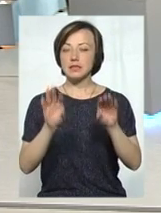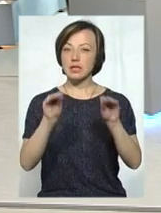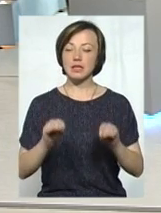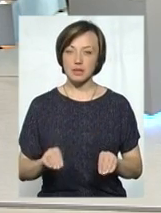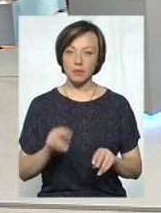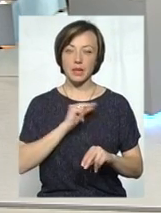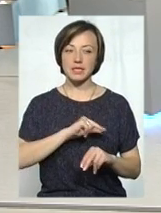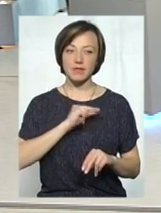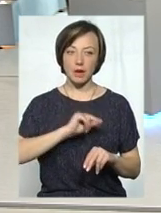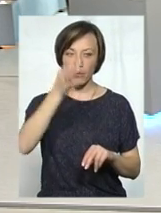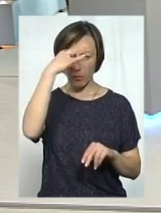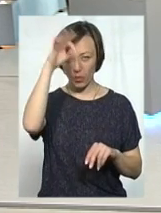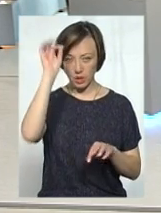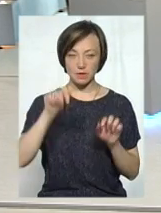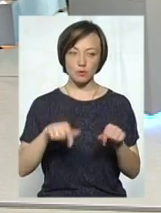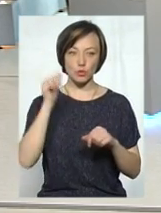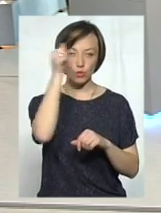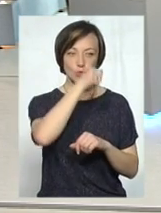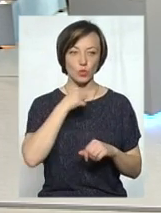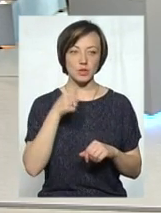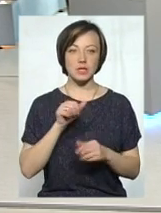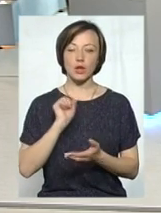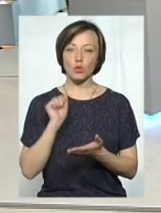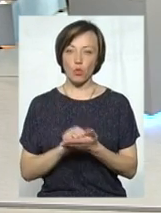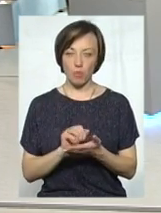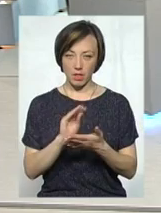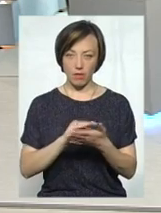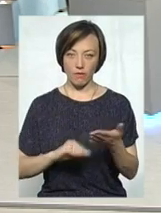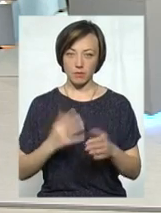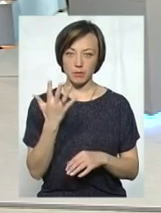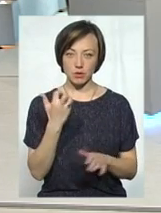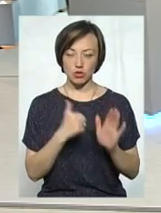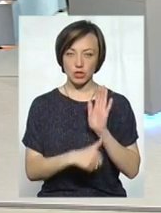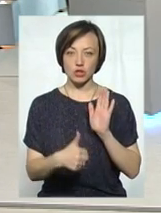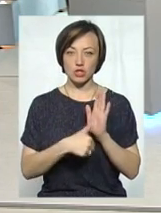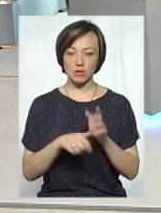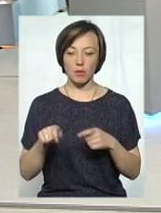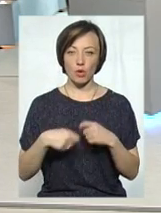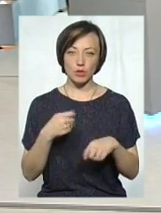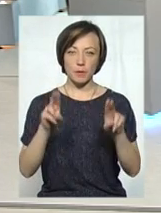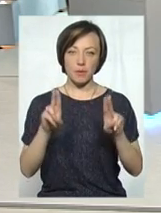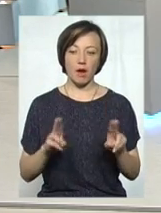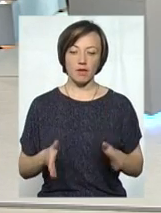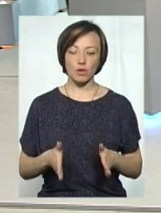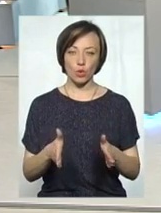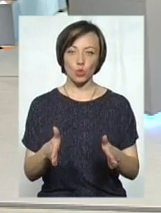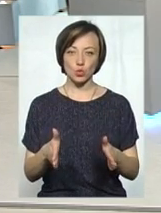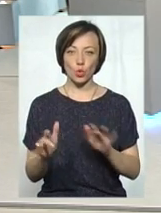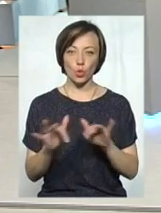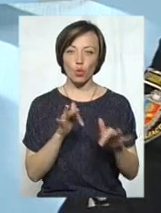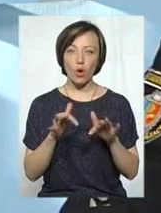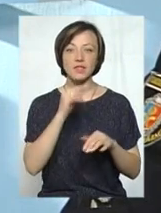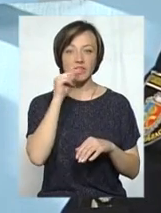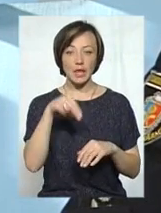працівниками поліції в поточному році задокументовано 566 порушень правил дорожнього руху, допущених саме